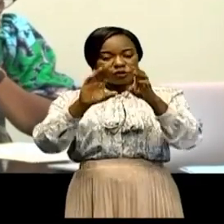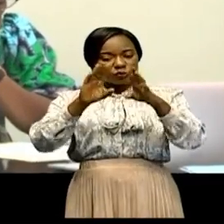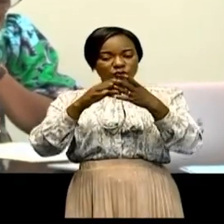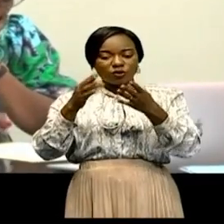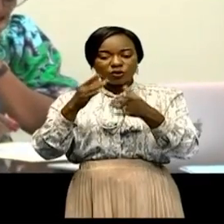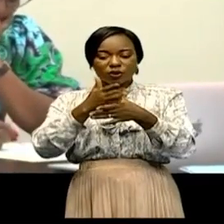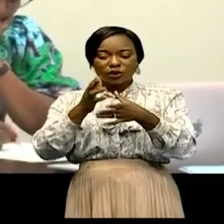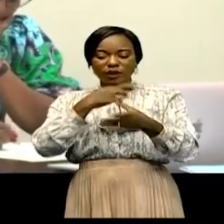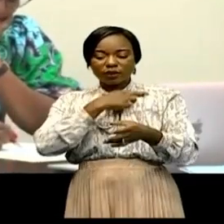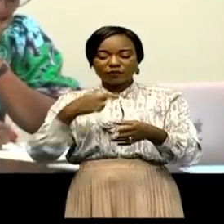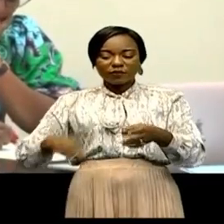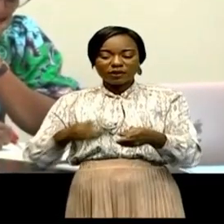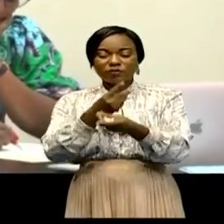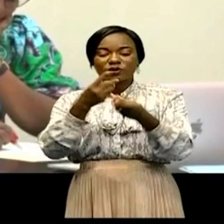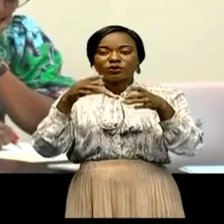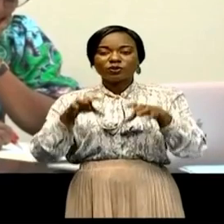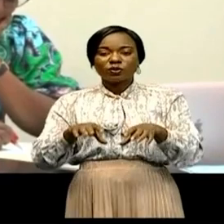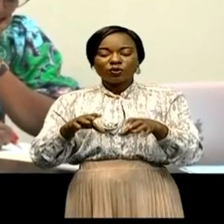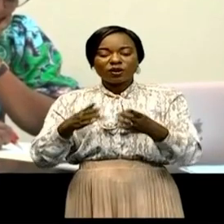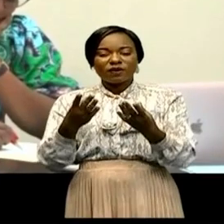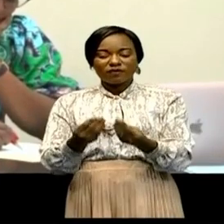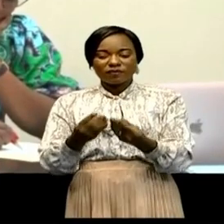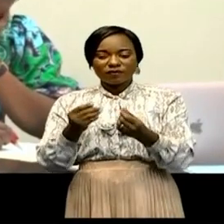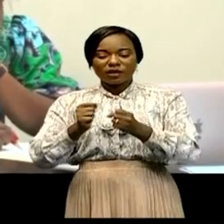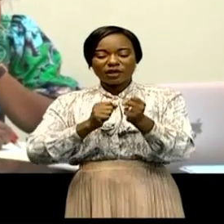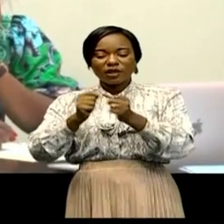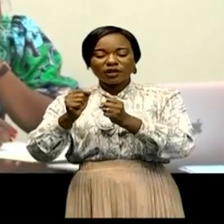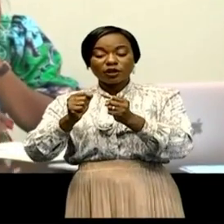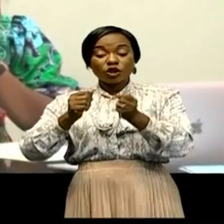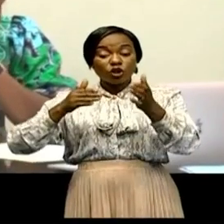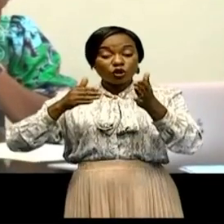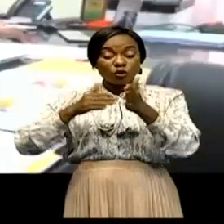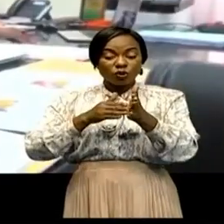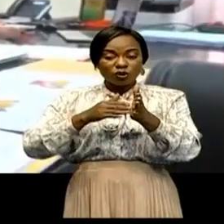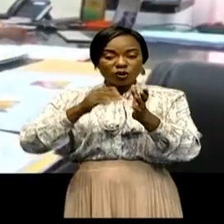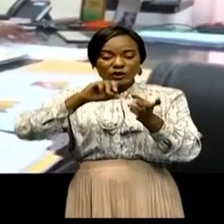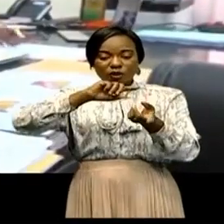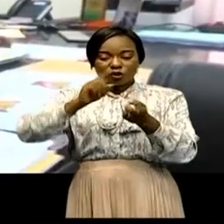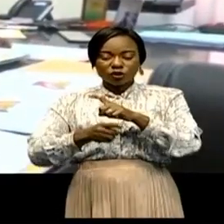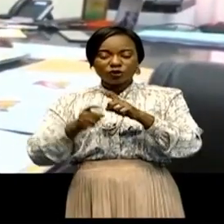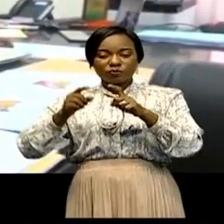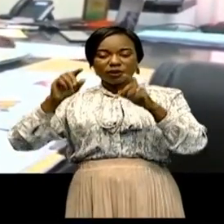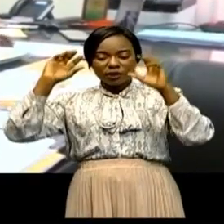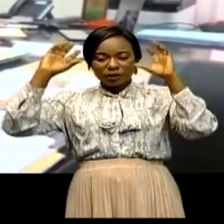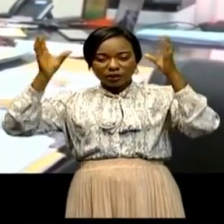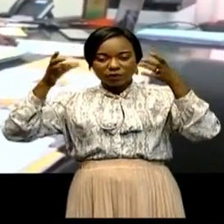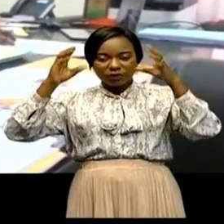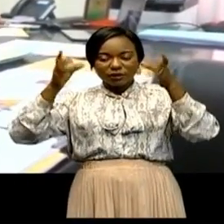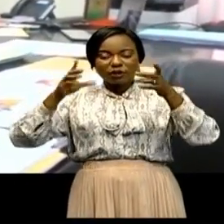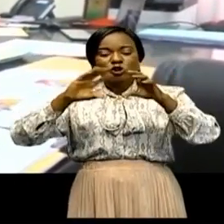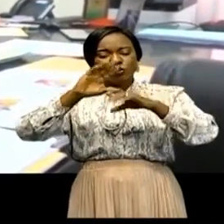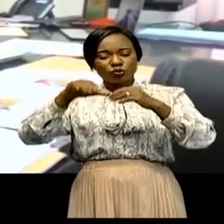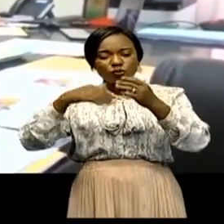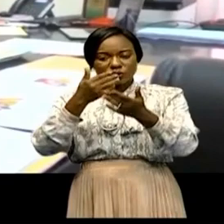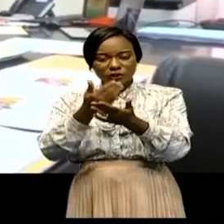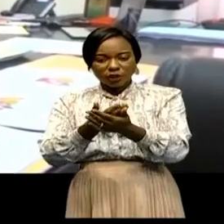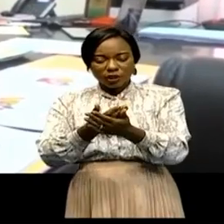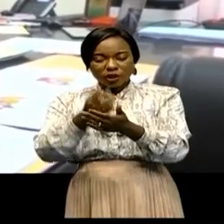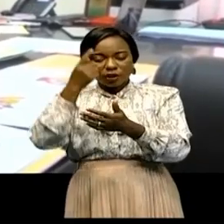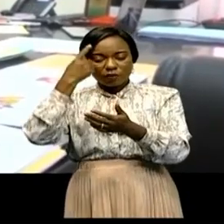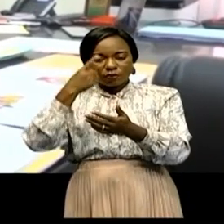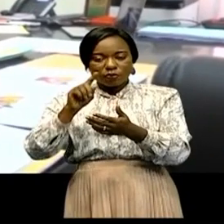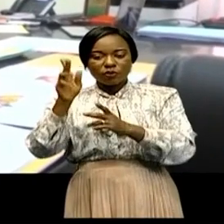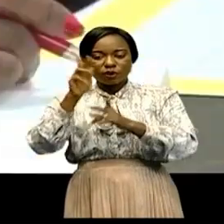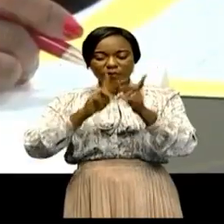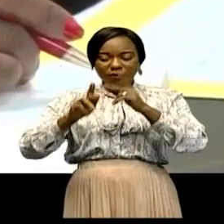démocratique du Congo en faveur de la lutte contre le changement climatique. Les financements additionnels spéciaux en faveur de